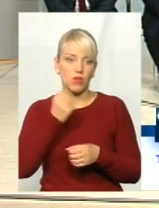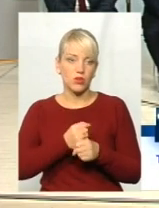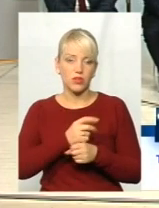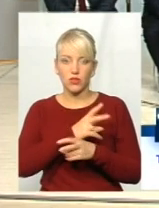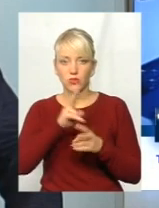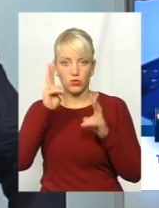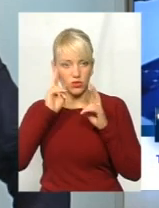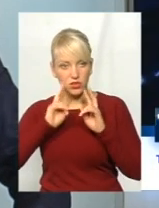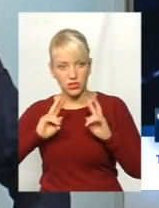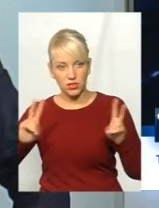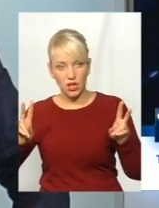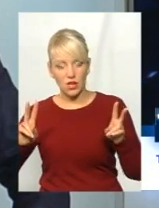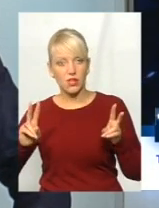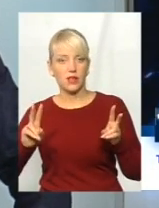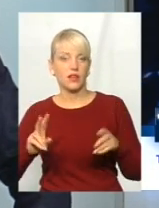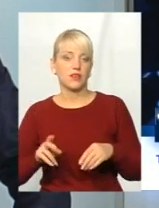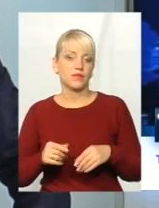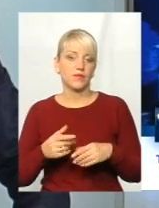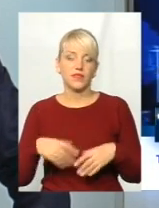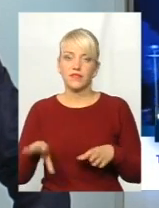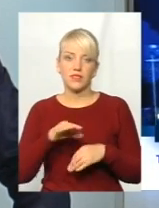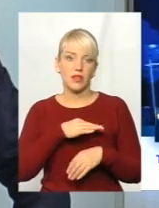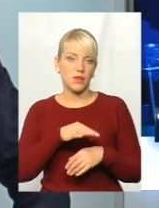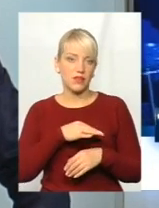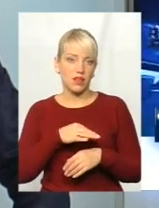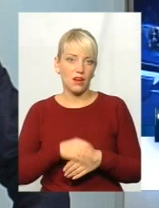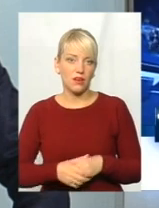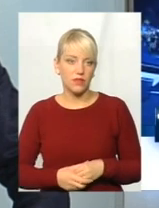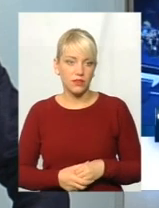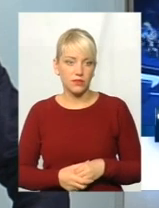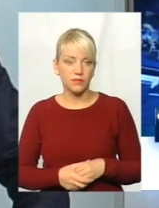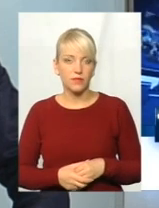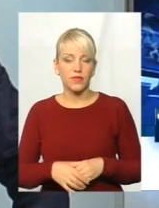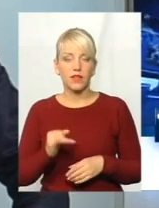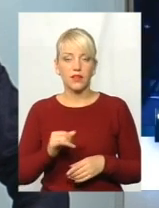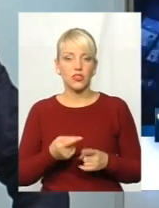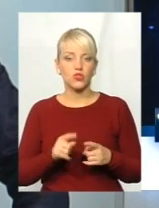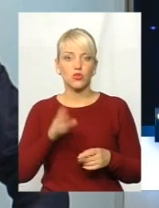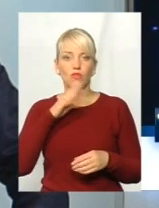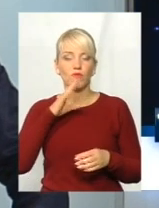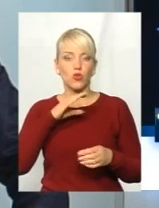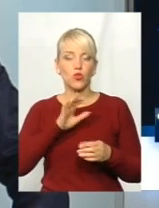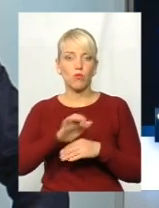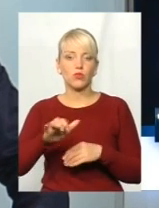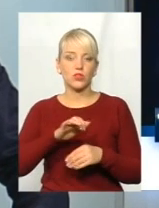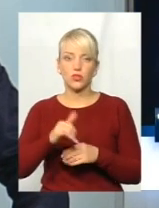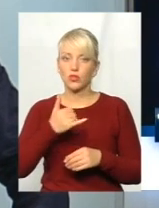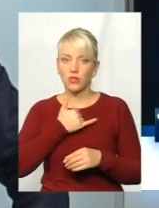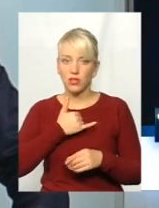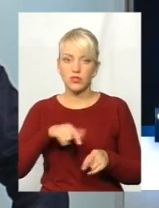знає, ніхто не... Всім одинаково. І насчет водопостачання. У нас тоже